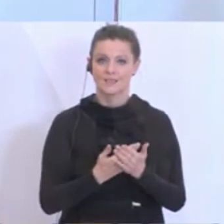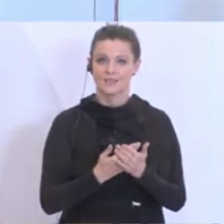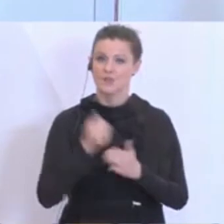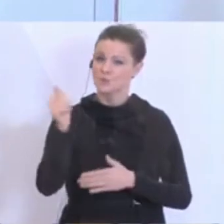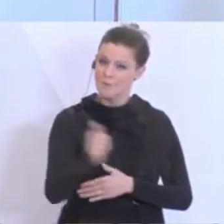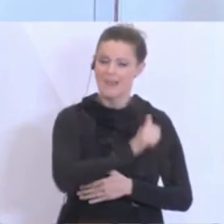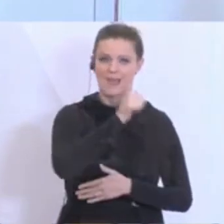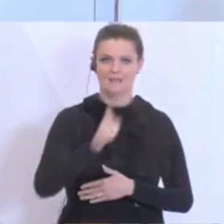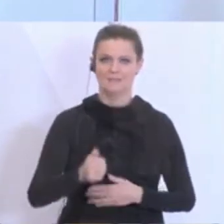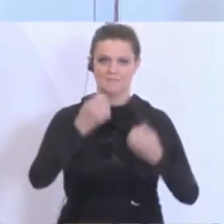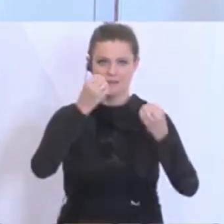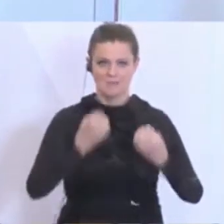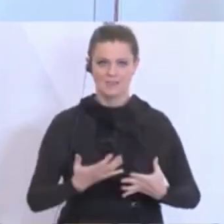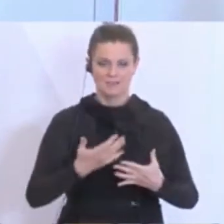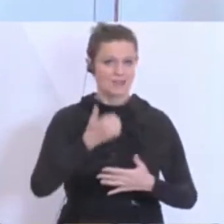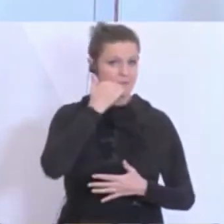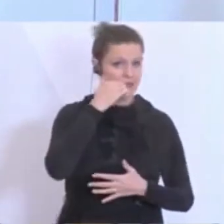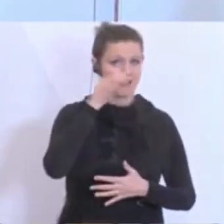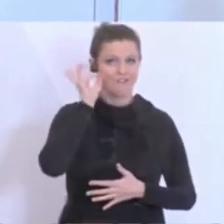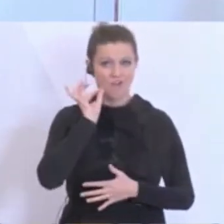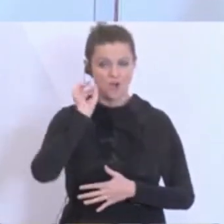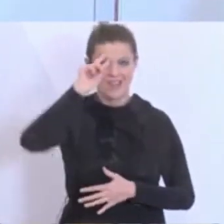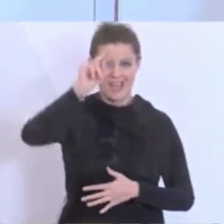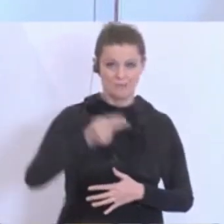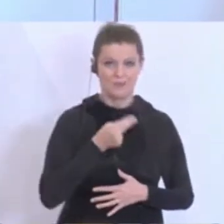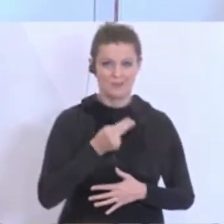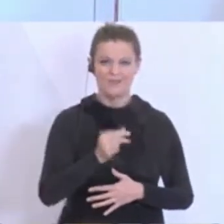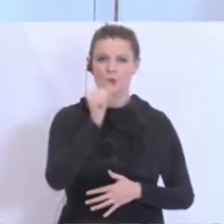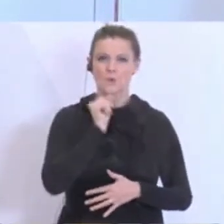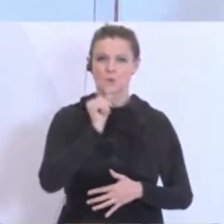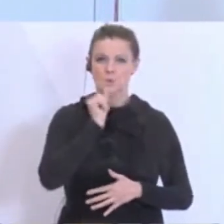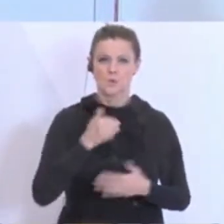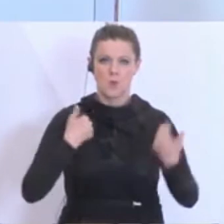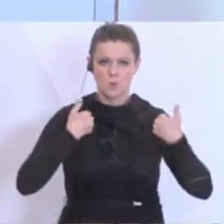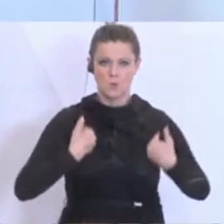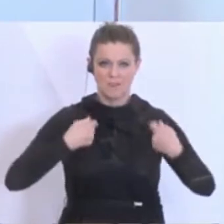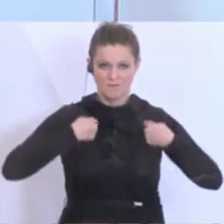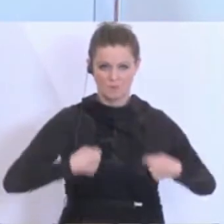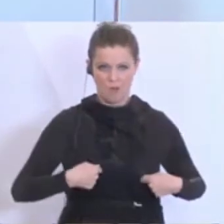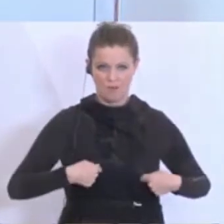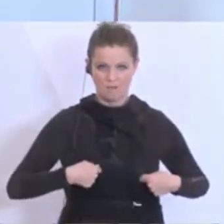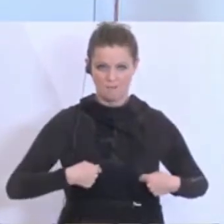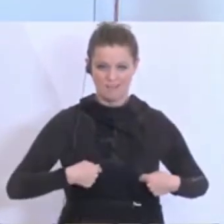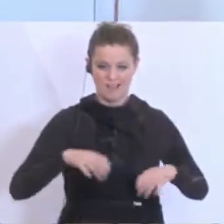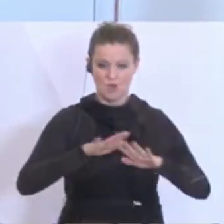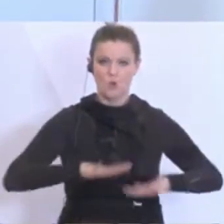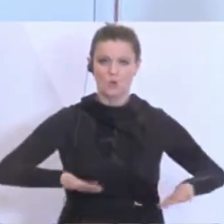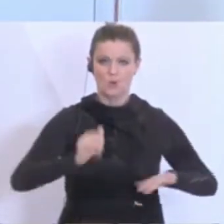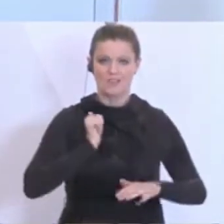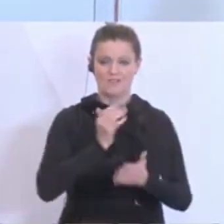und Frauen einberufen, die sich dazu entschieden haben, die grüne Uniform auch nach ihrem Grundwehrdienst weiterhin zu tragen.